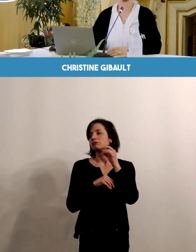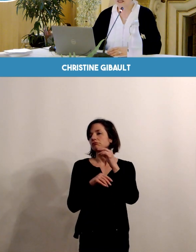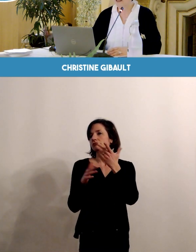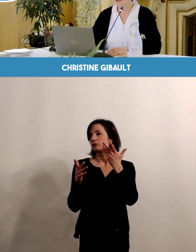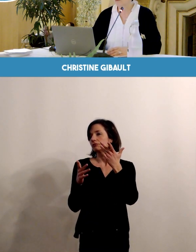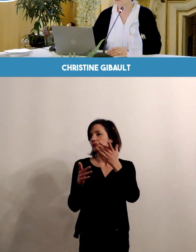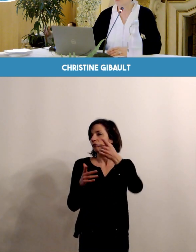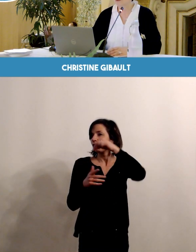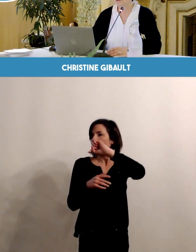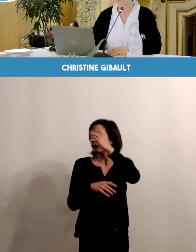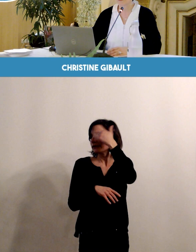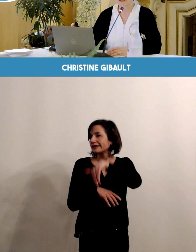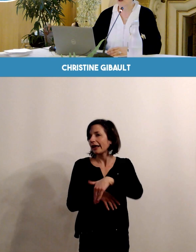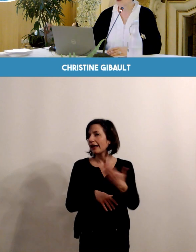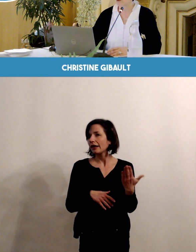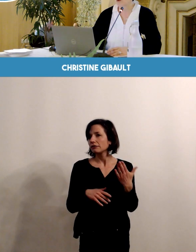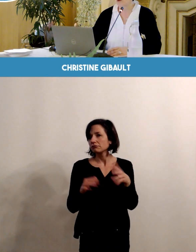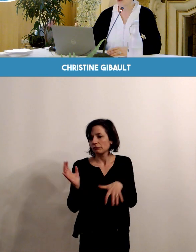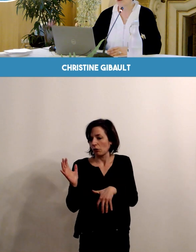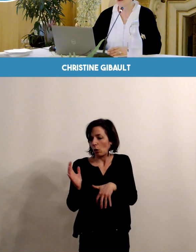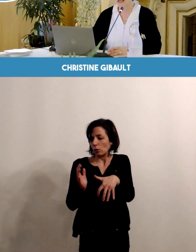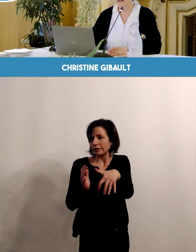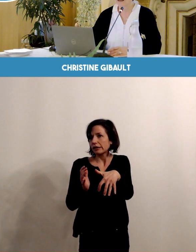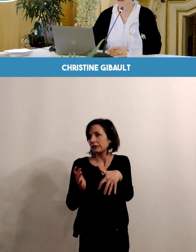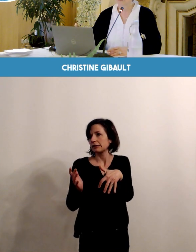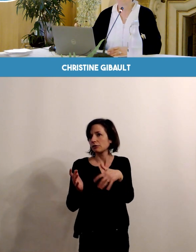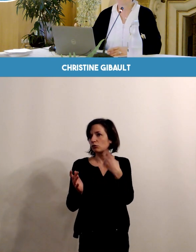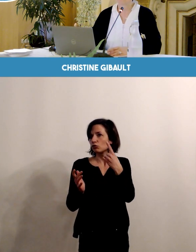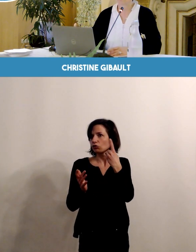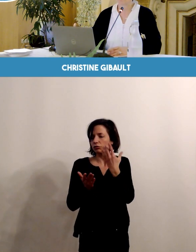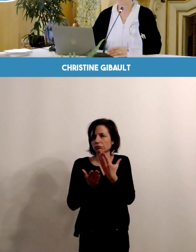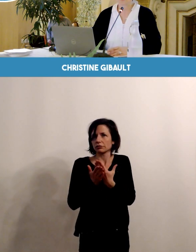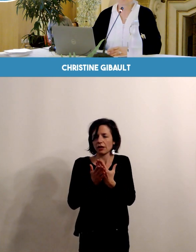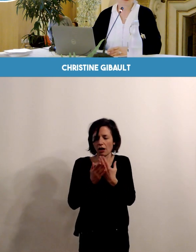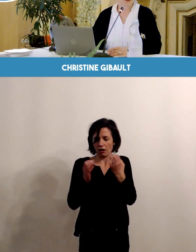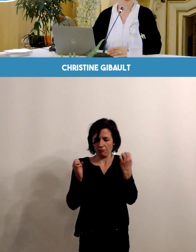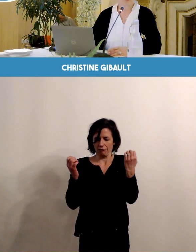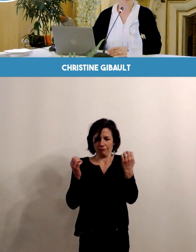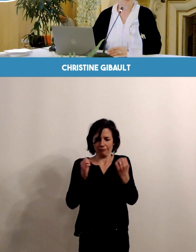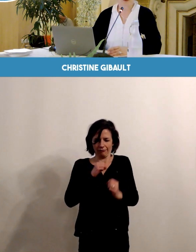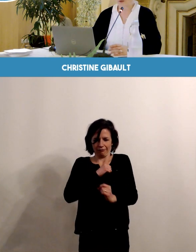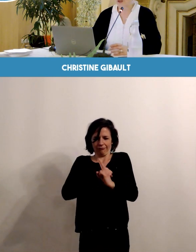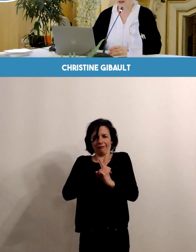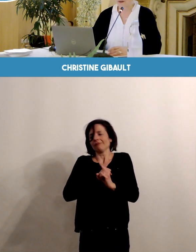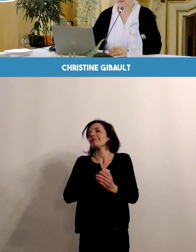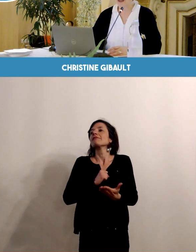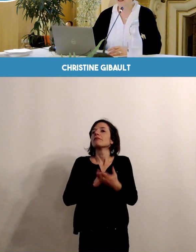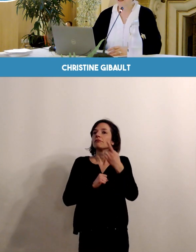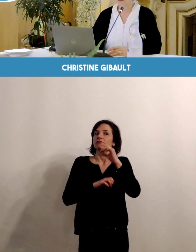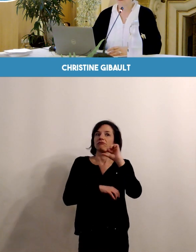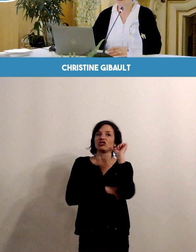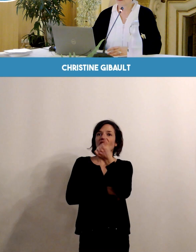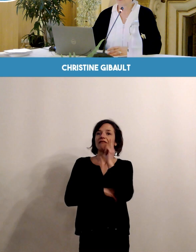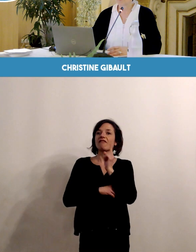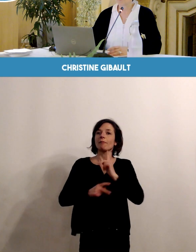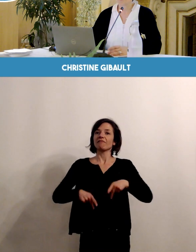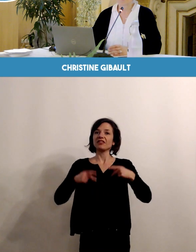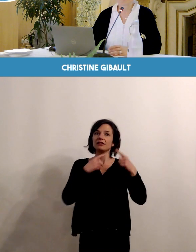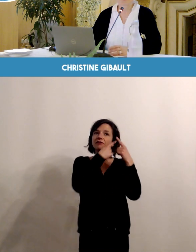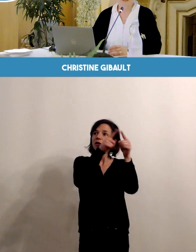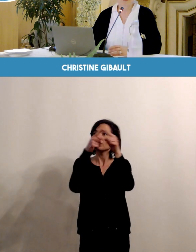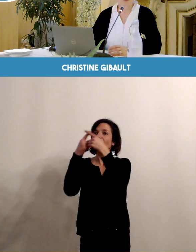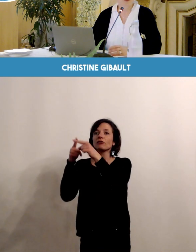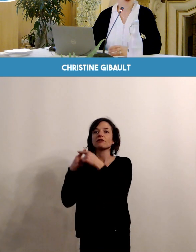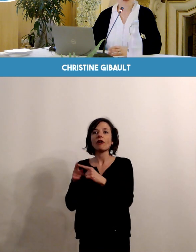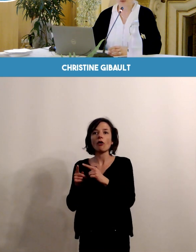La grossesse est une expérience unique, unique pour chaque femme. Aucune